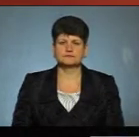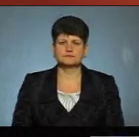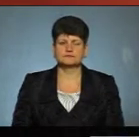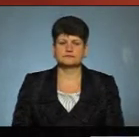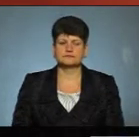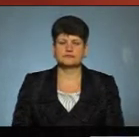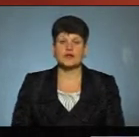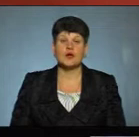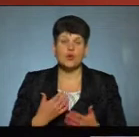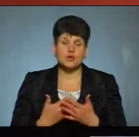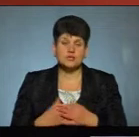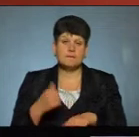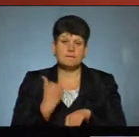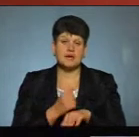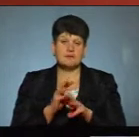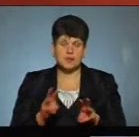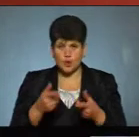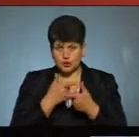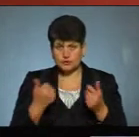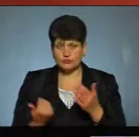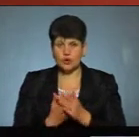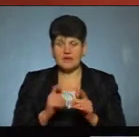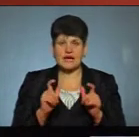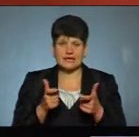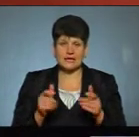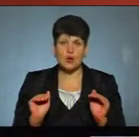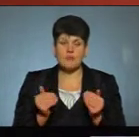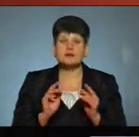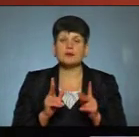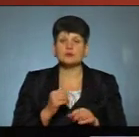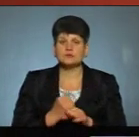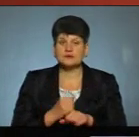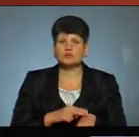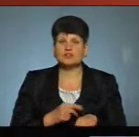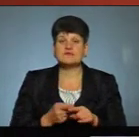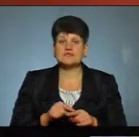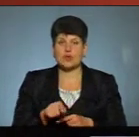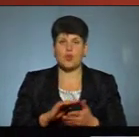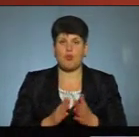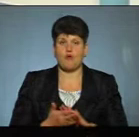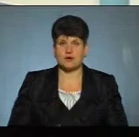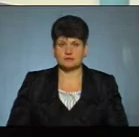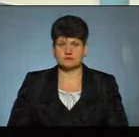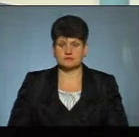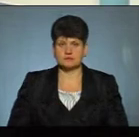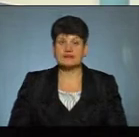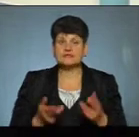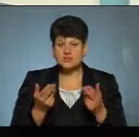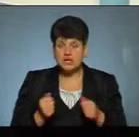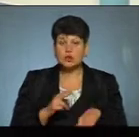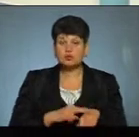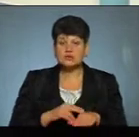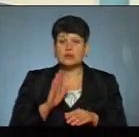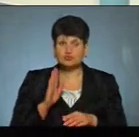Отже, прем'єр оголосив нові карантинні обмеження. Як діятиме поліція в таких умовах? Звичайно, поліція буде